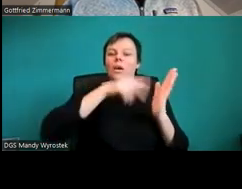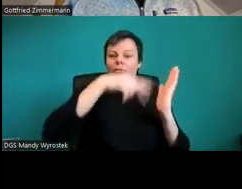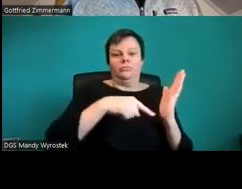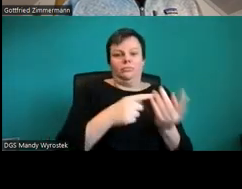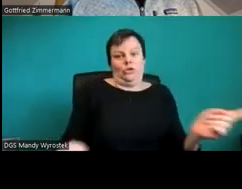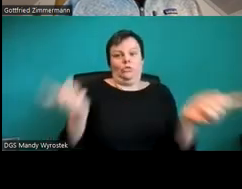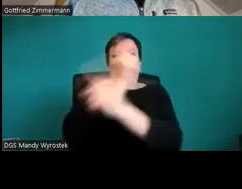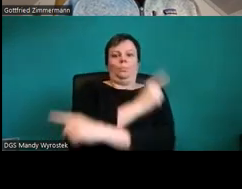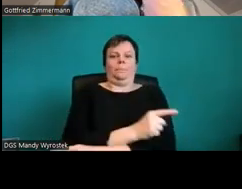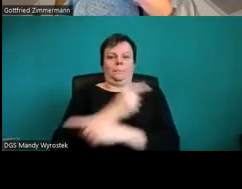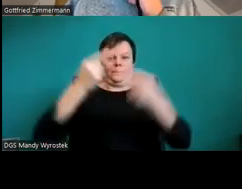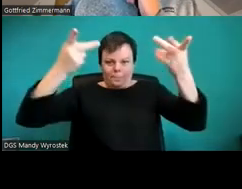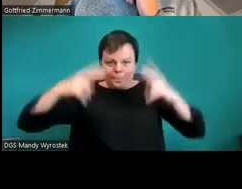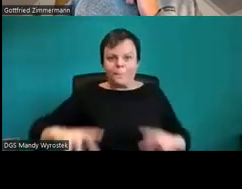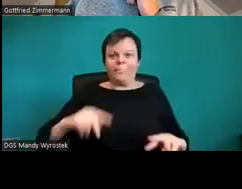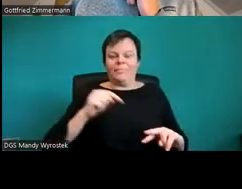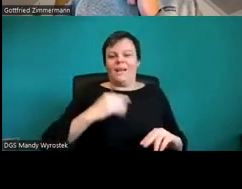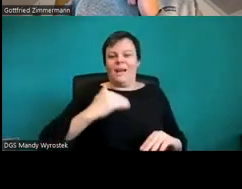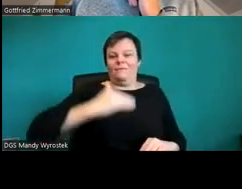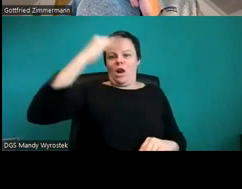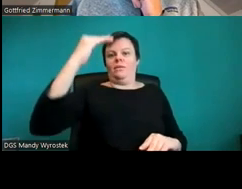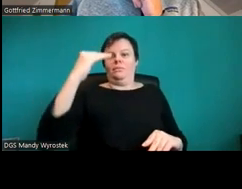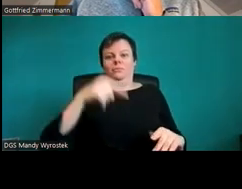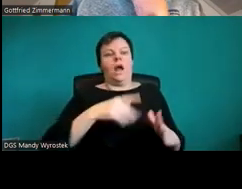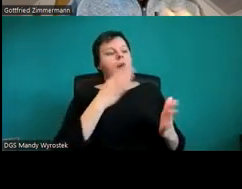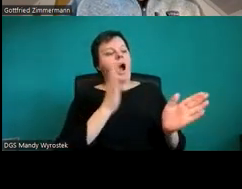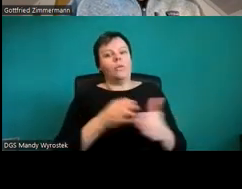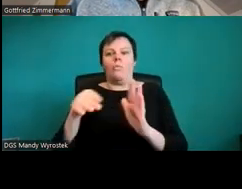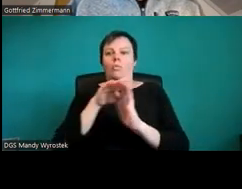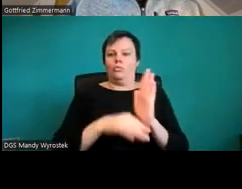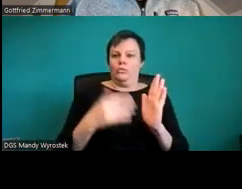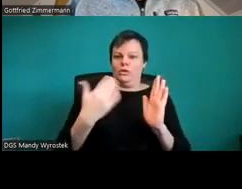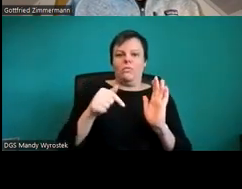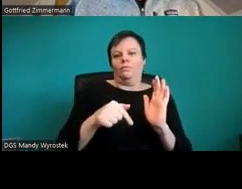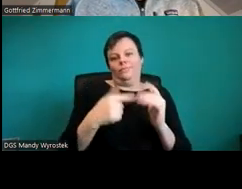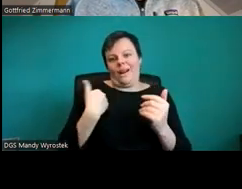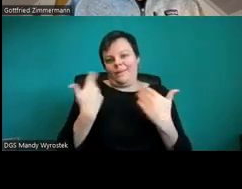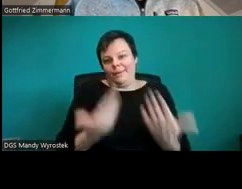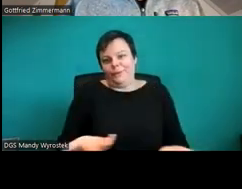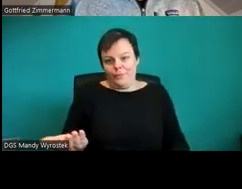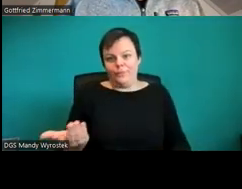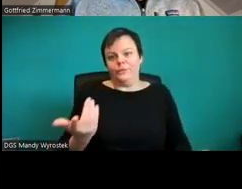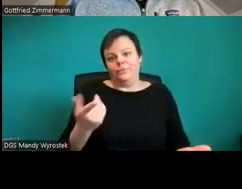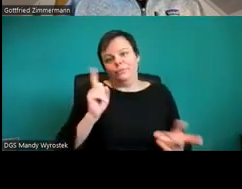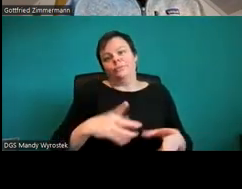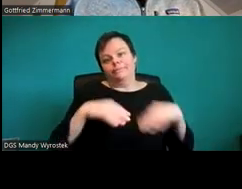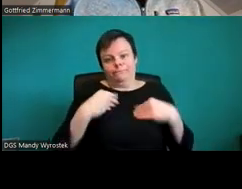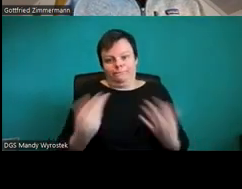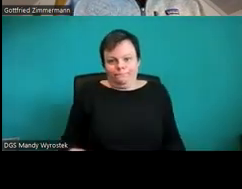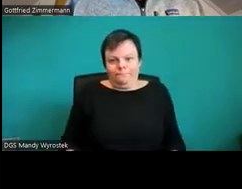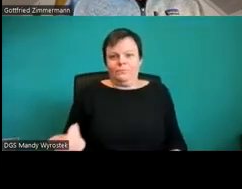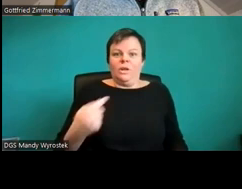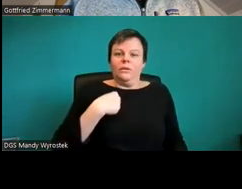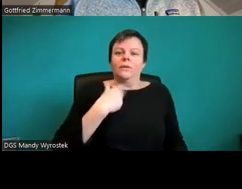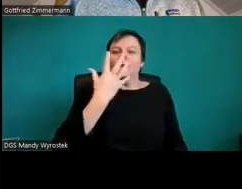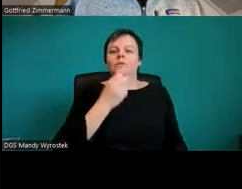Ich möchte Ihnen jetzt noch was zeigen, und zwar wie man Links darstellen sollte. Also ich